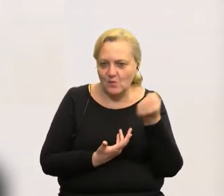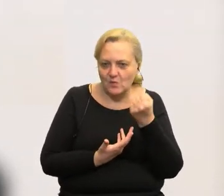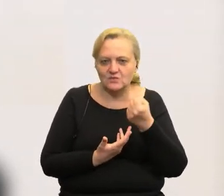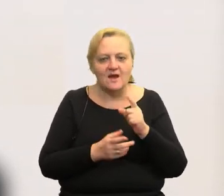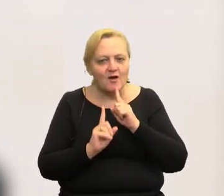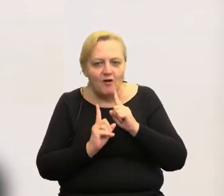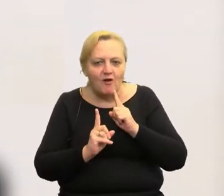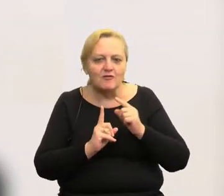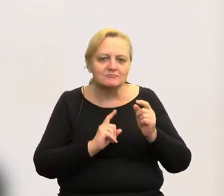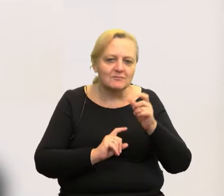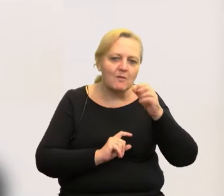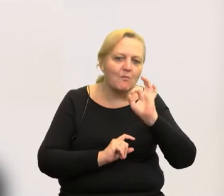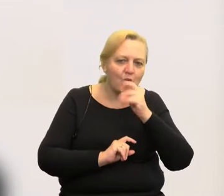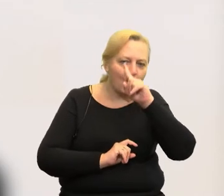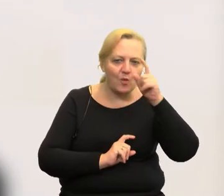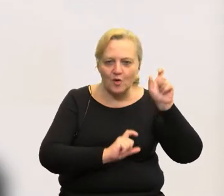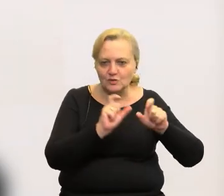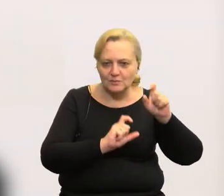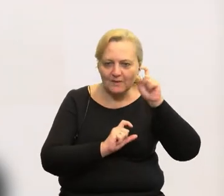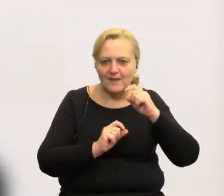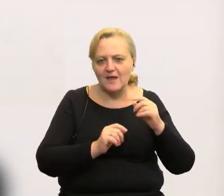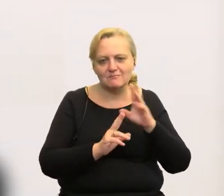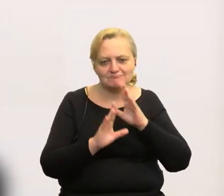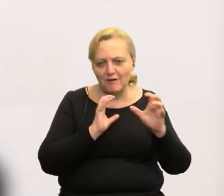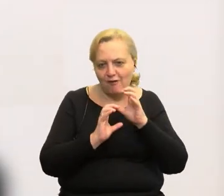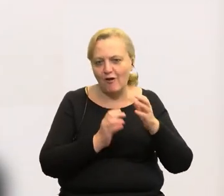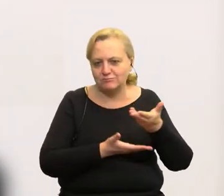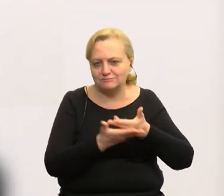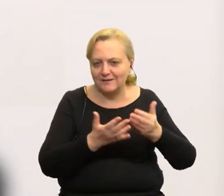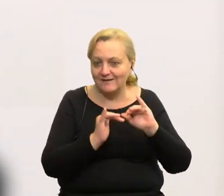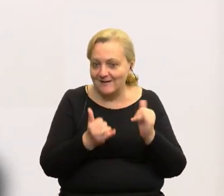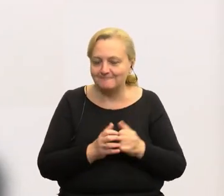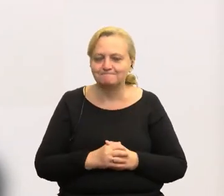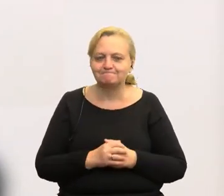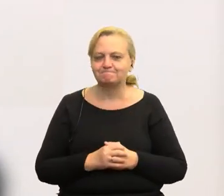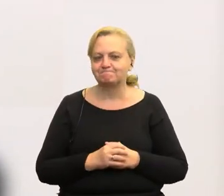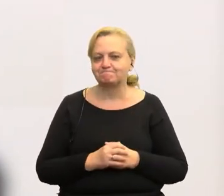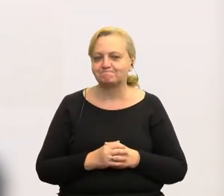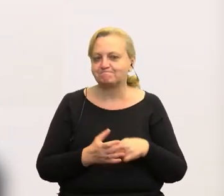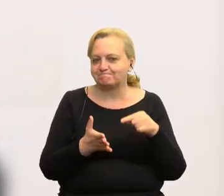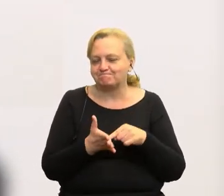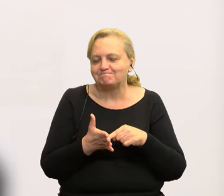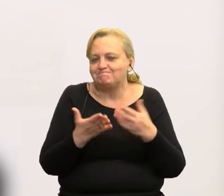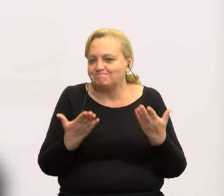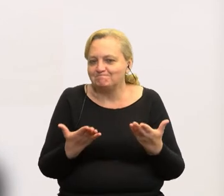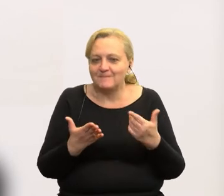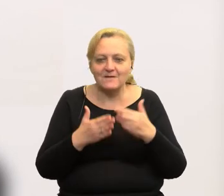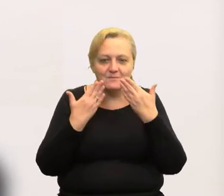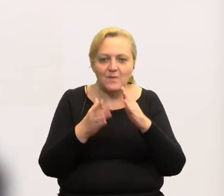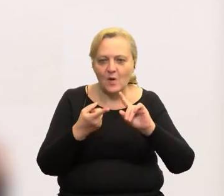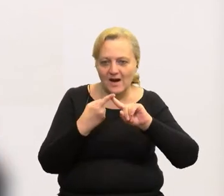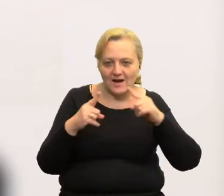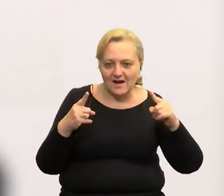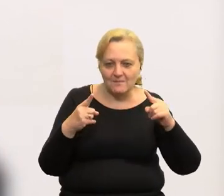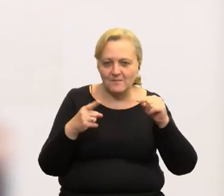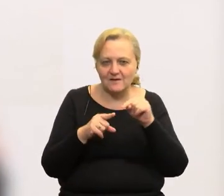dogadać z młodymi ludźmi z Niemiec i pokazać, że gramatyka